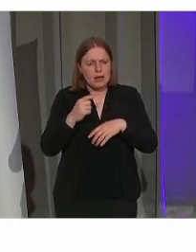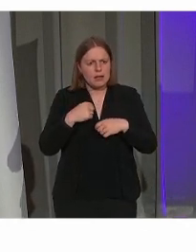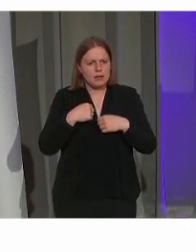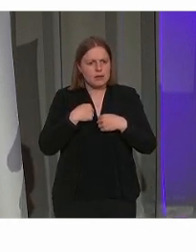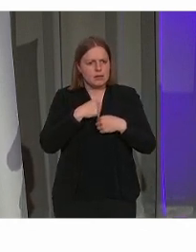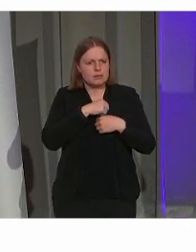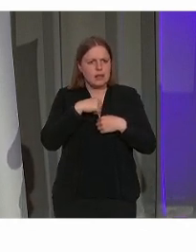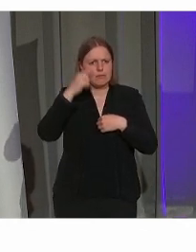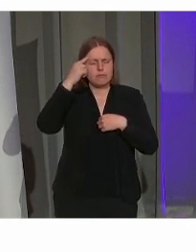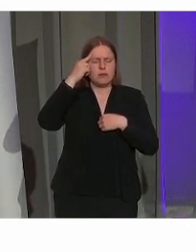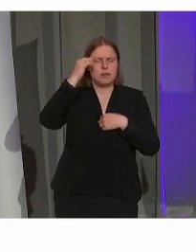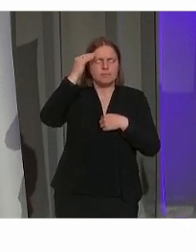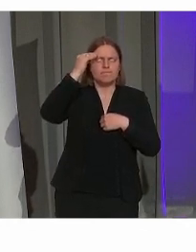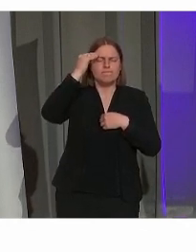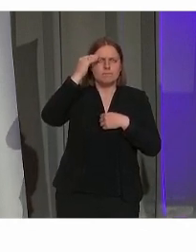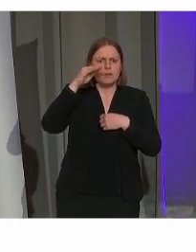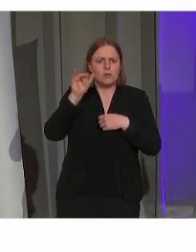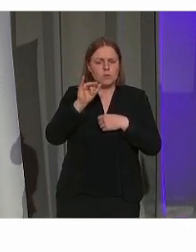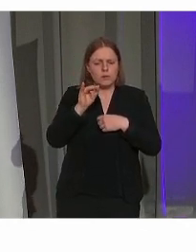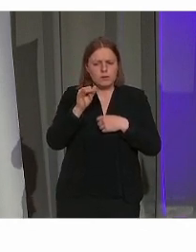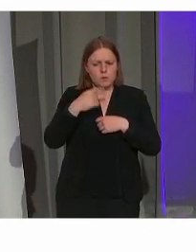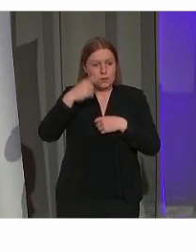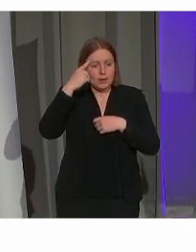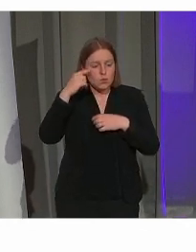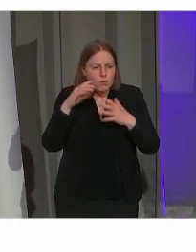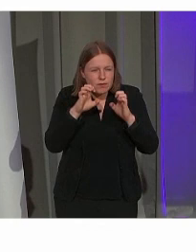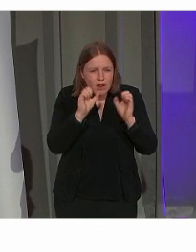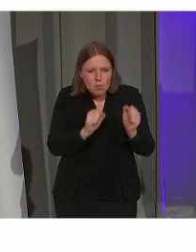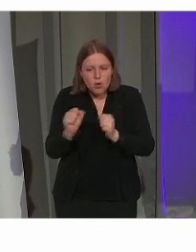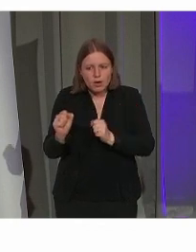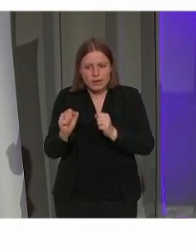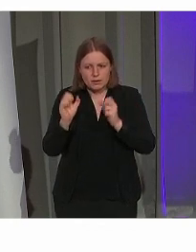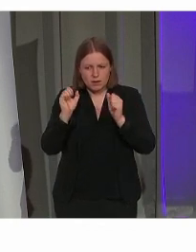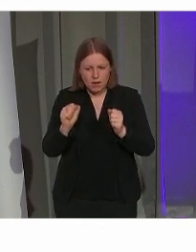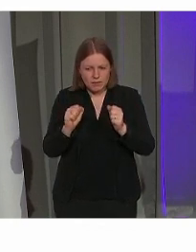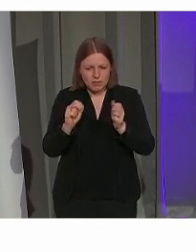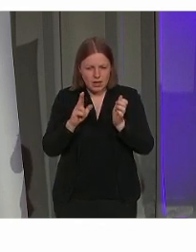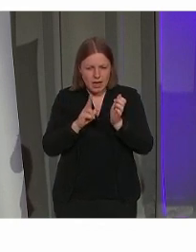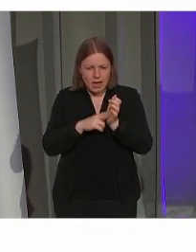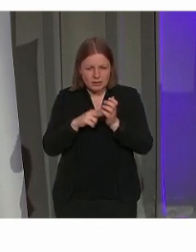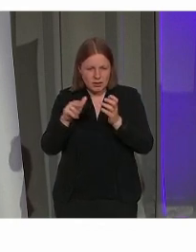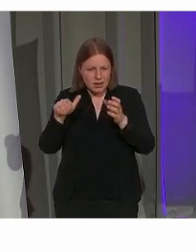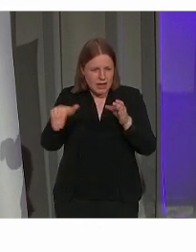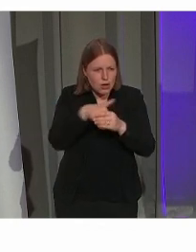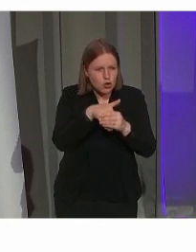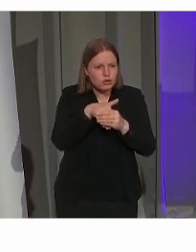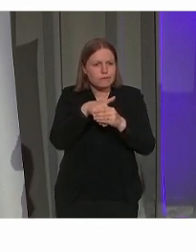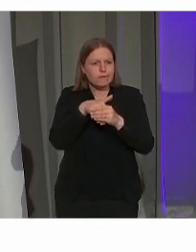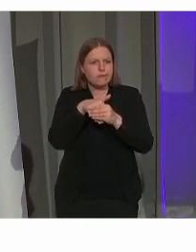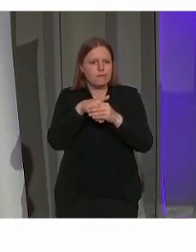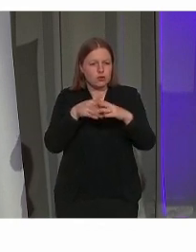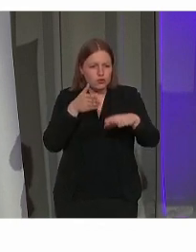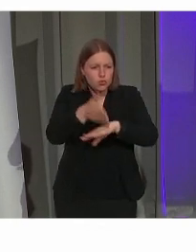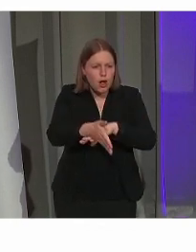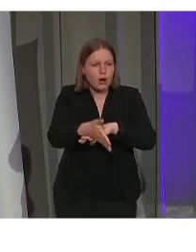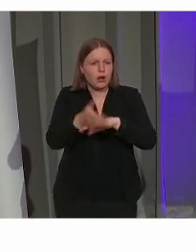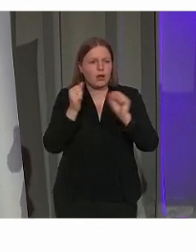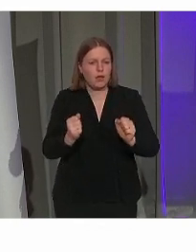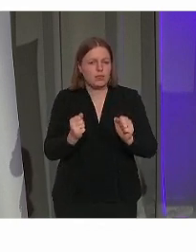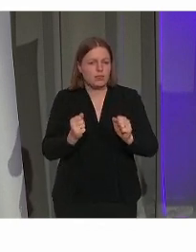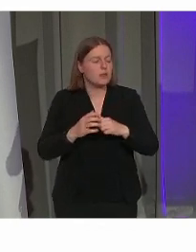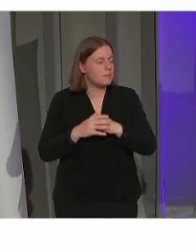en in idee van Herita, wel heel veel mogelijkheden om daarmee inclusie en in die voorbeelden mee aan de slag te gaan rond toegankelijkheid.